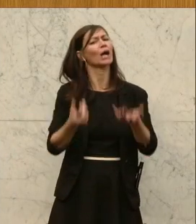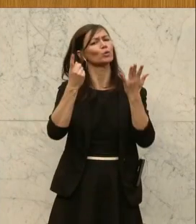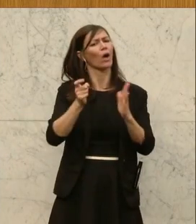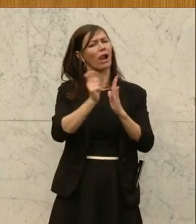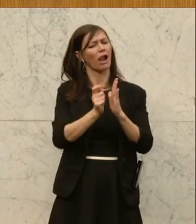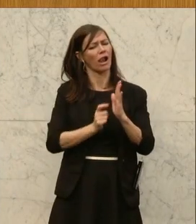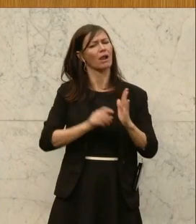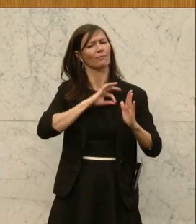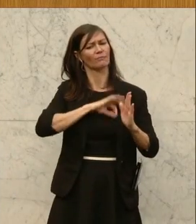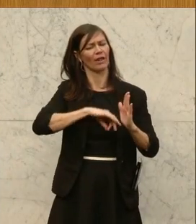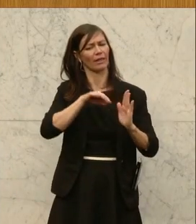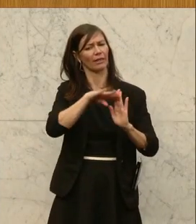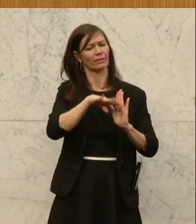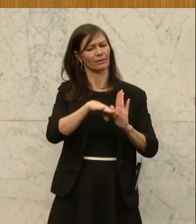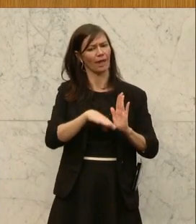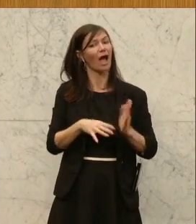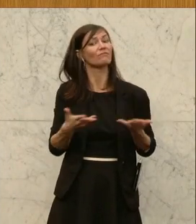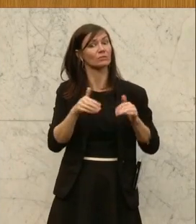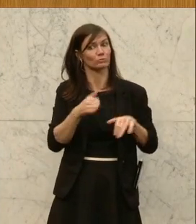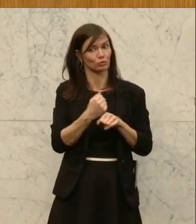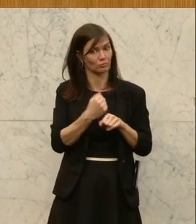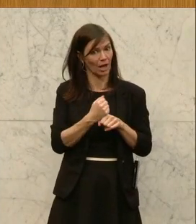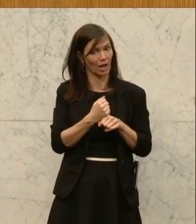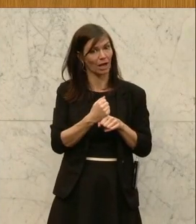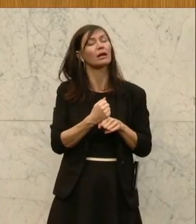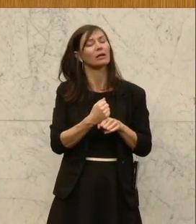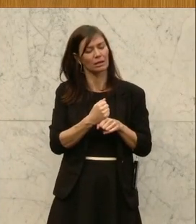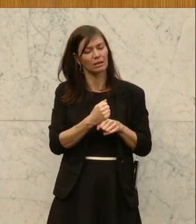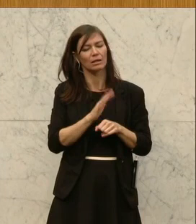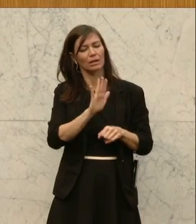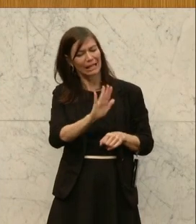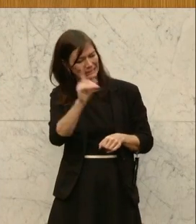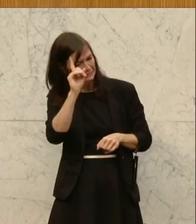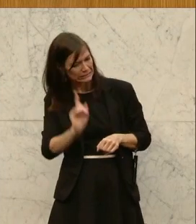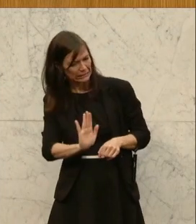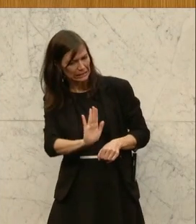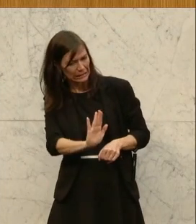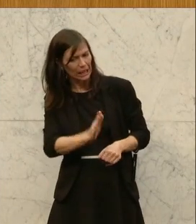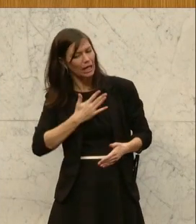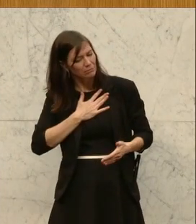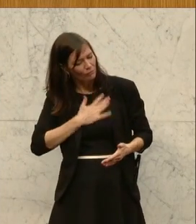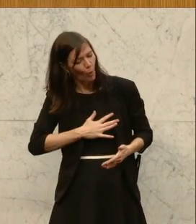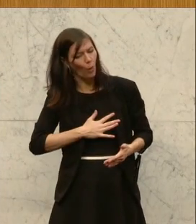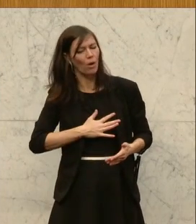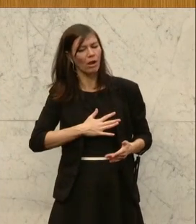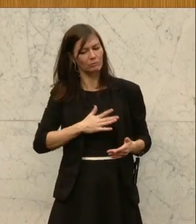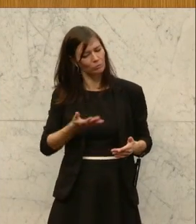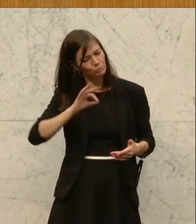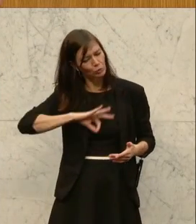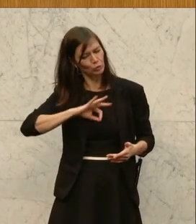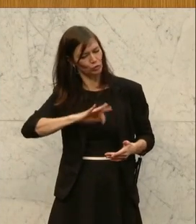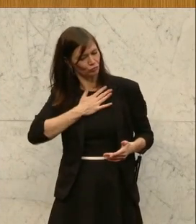durchzuführen, dass auf das leibliche und psychische Wohl der Tiere maximal Rücksicht genommen werden muss.